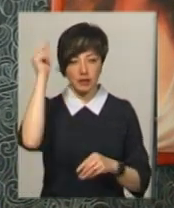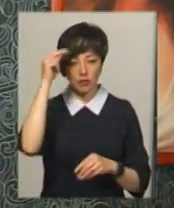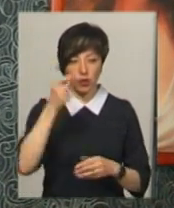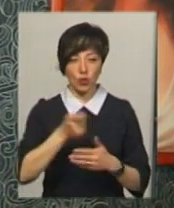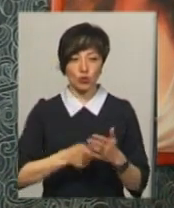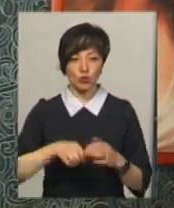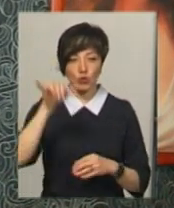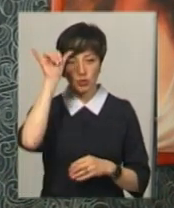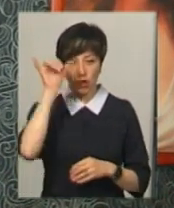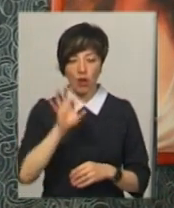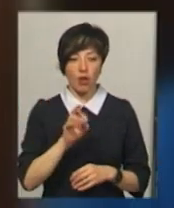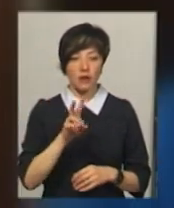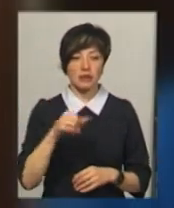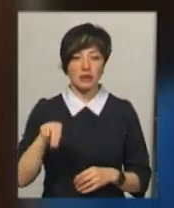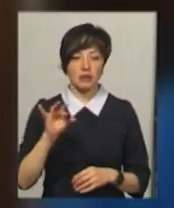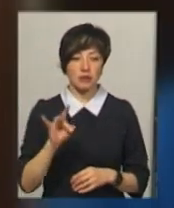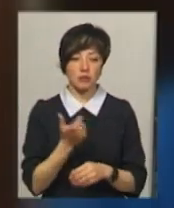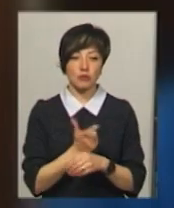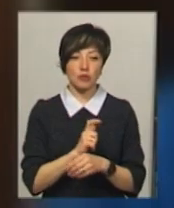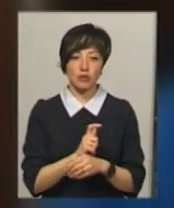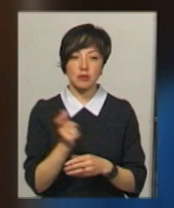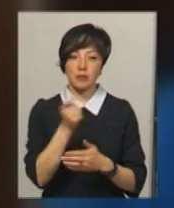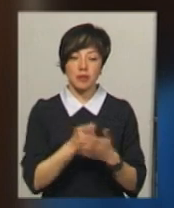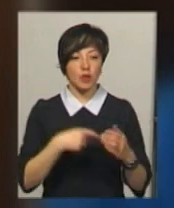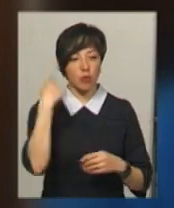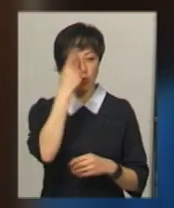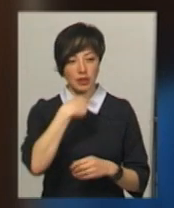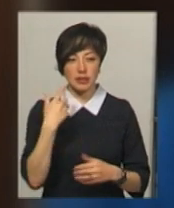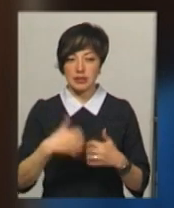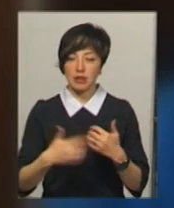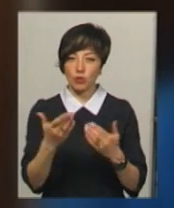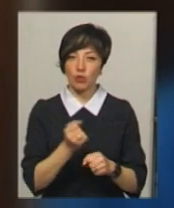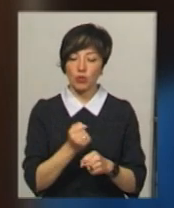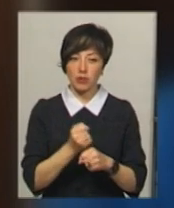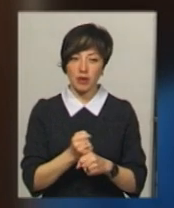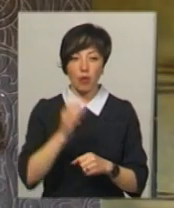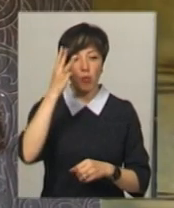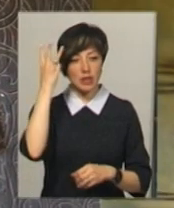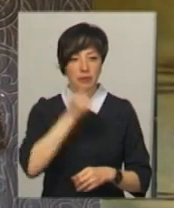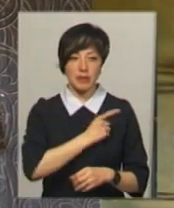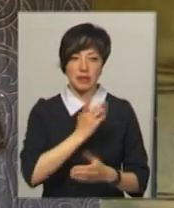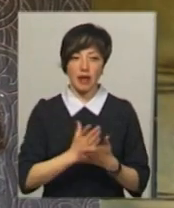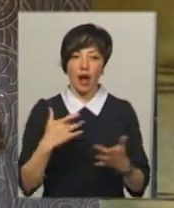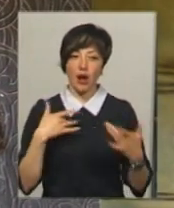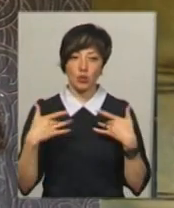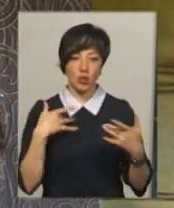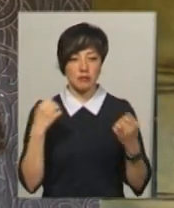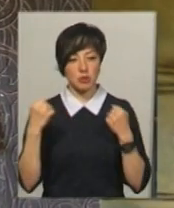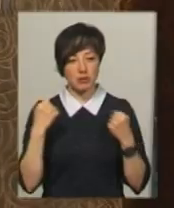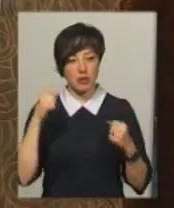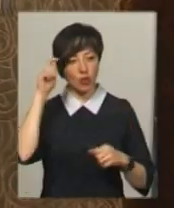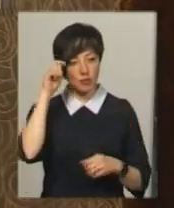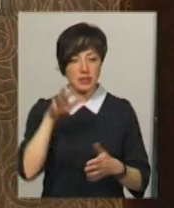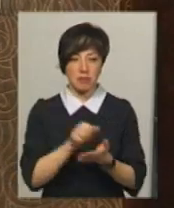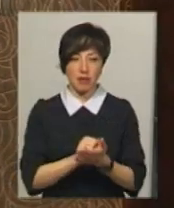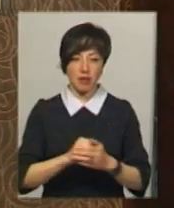художньому училищі, Олександр Тихончук у більшості пише портрети. Є серед його робіт подільські міцці, а її актори – спортсмени. Хлопець